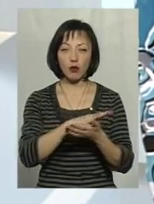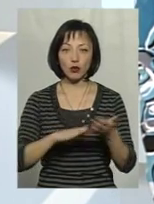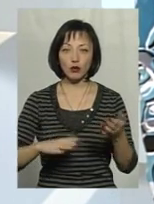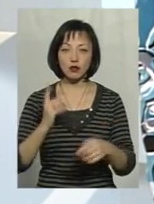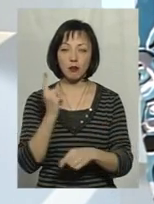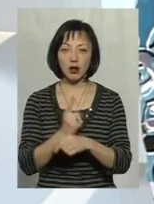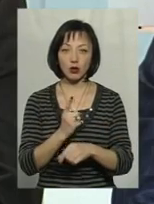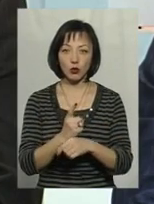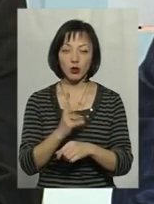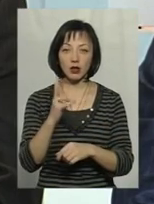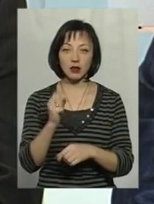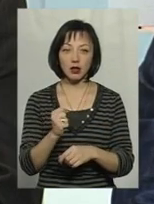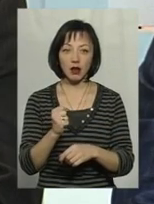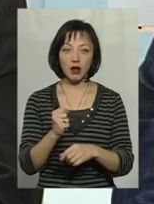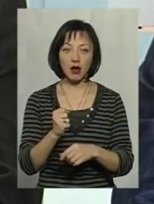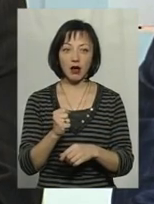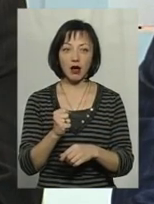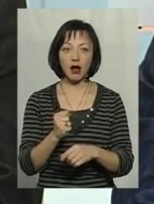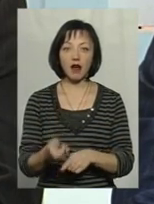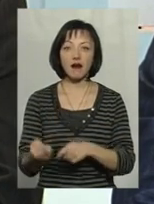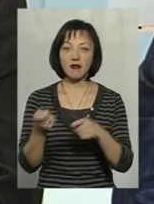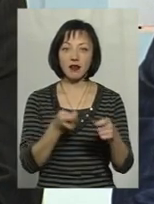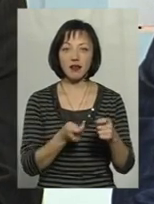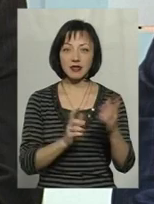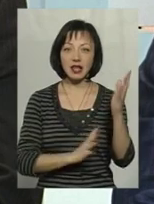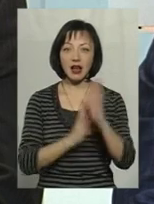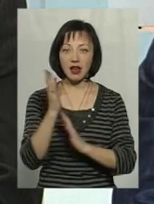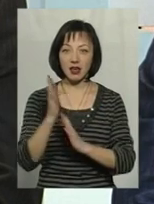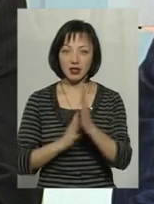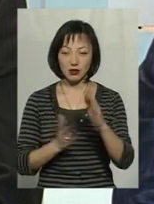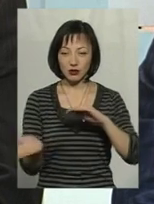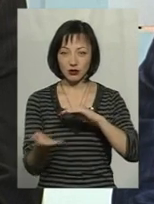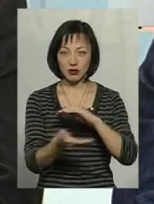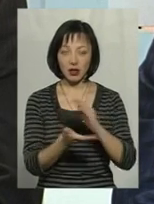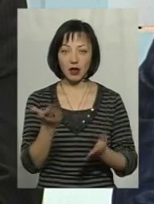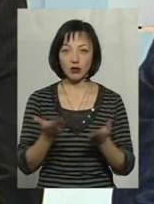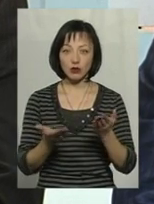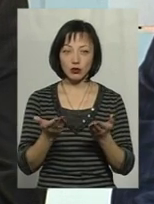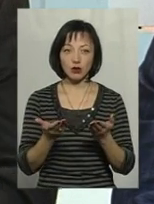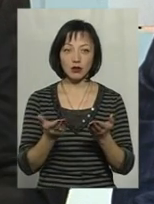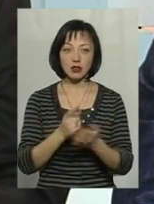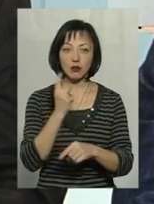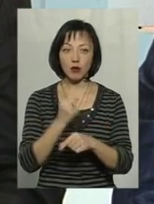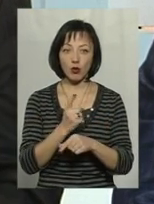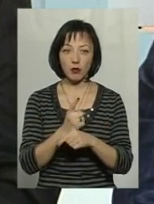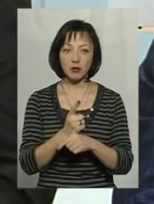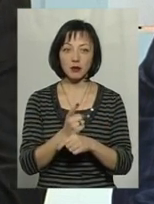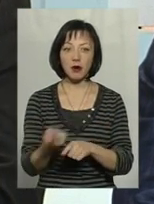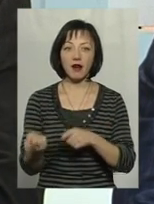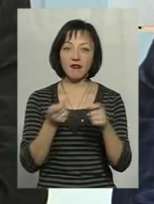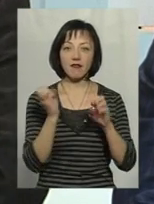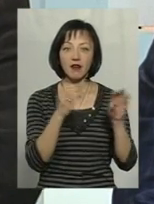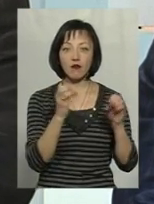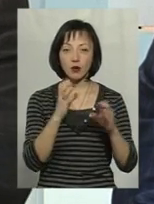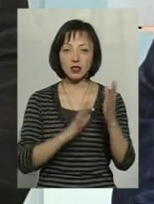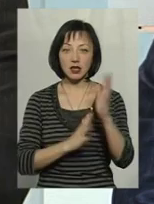мораторію на вивіз лісу Кругляку. Бо це теж, якщо ми заборонемо вивозити ліс з Кругляк, значить, ми